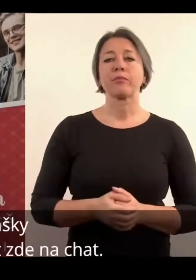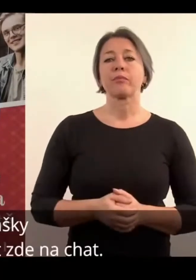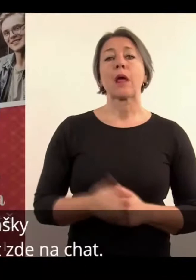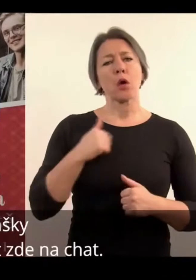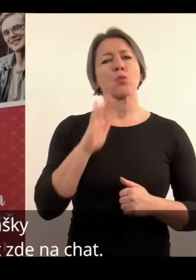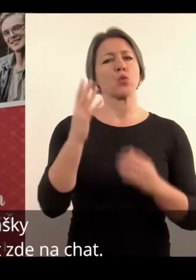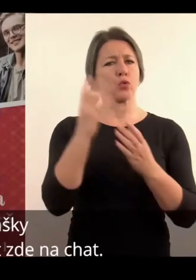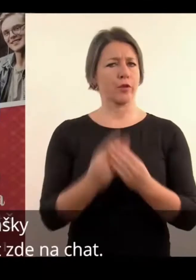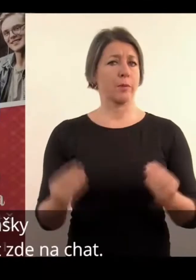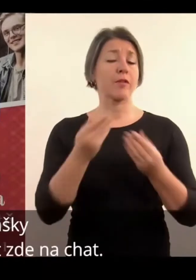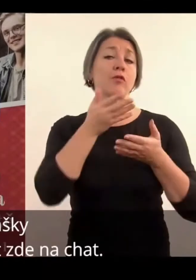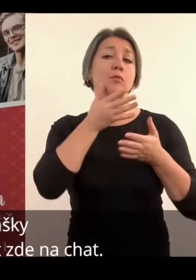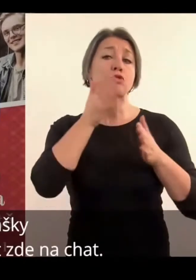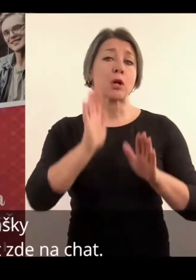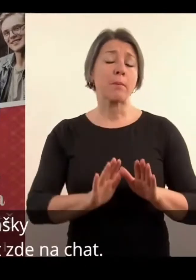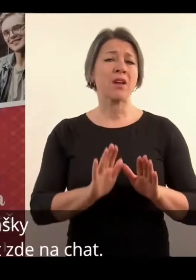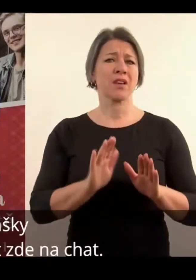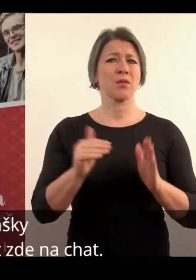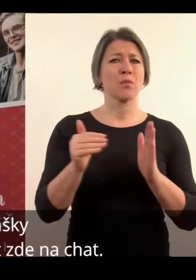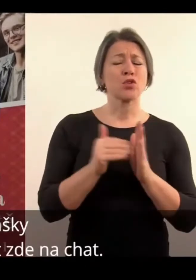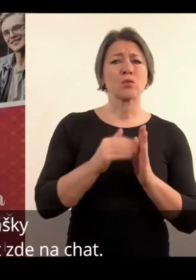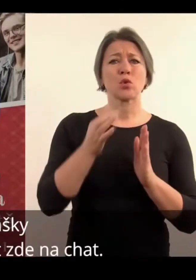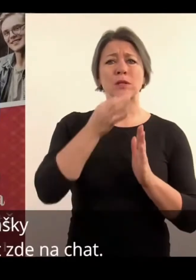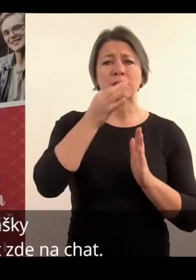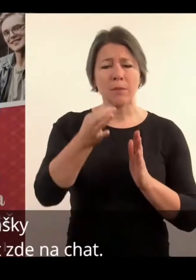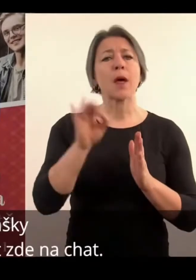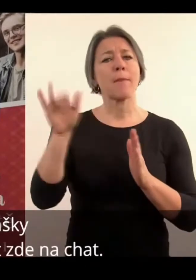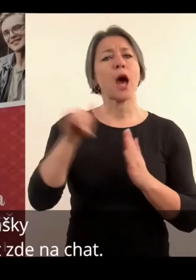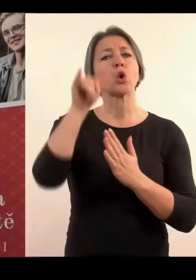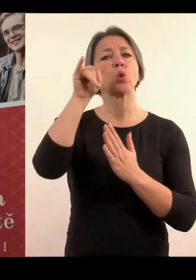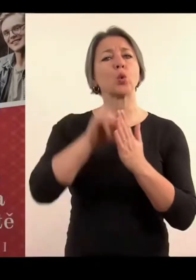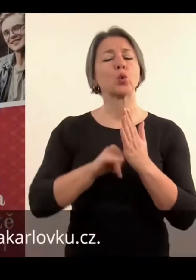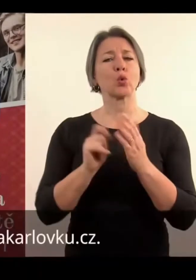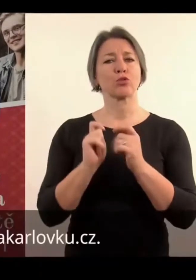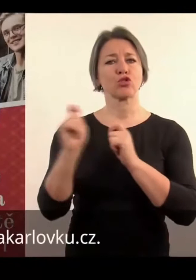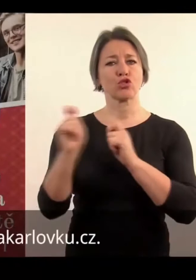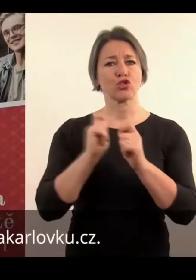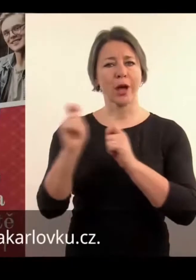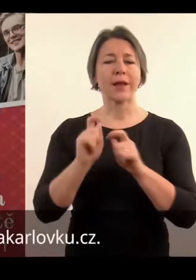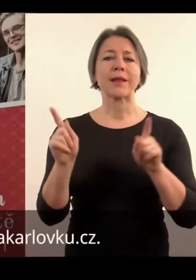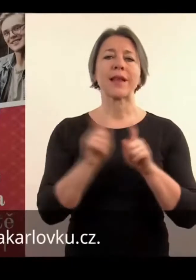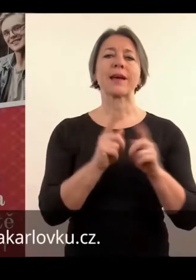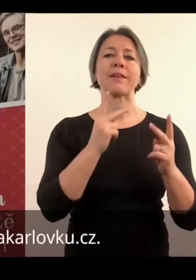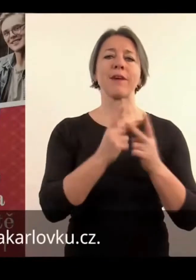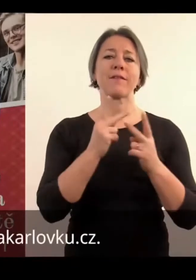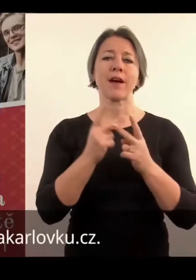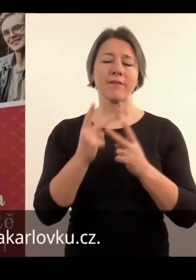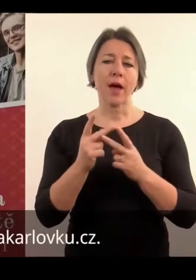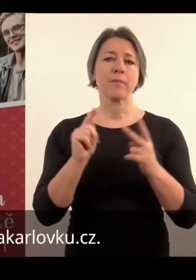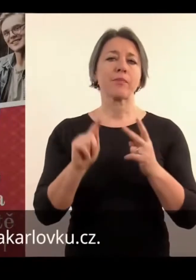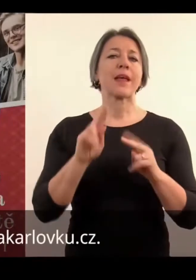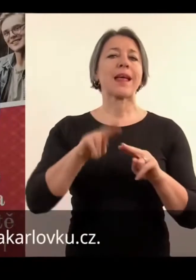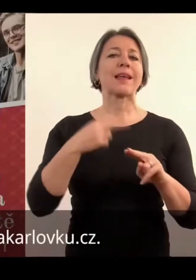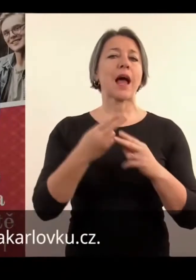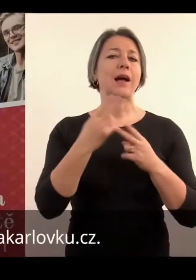přednášky nějaké dotazy, tak je můžete napsat na čet na YouTube, a zároveň běží i třeba na stránce na Karlovsku.cz.